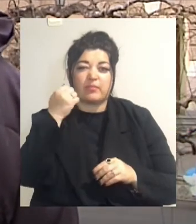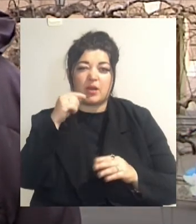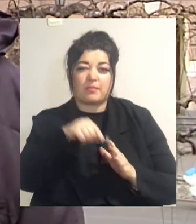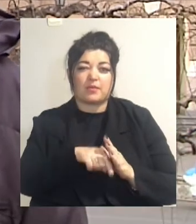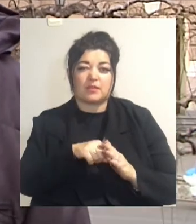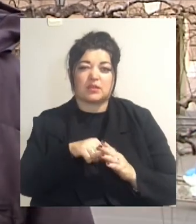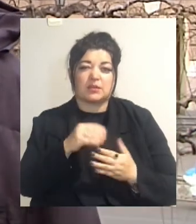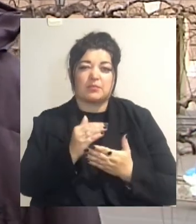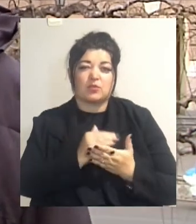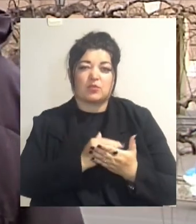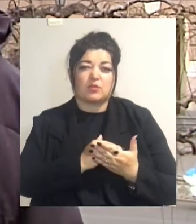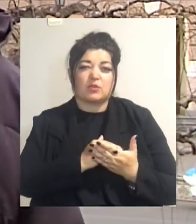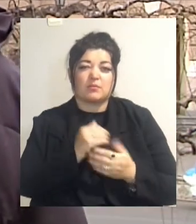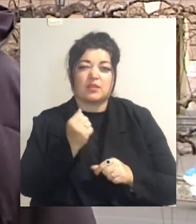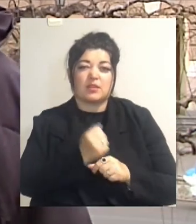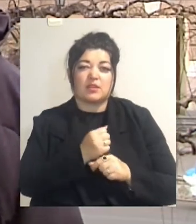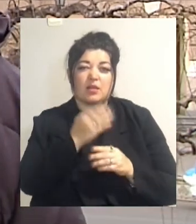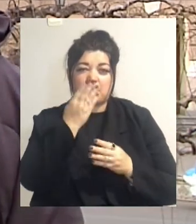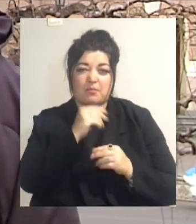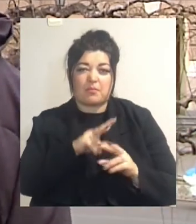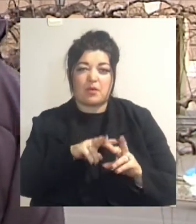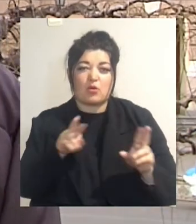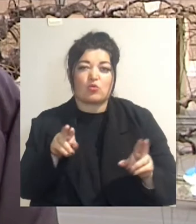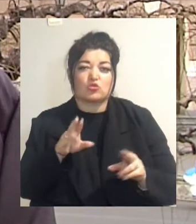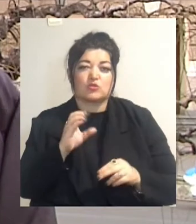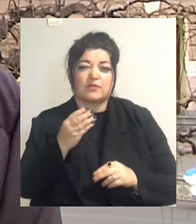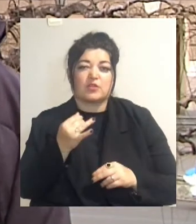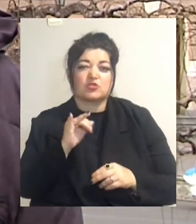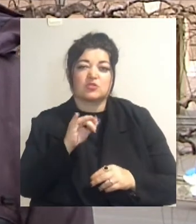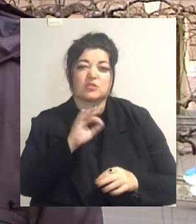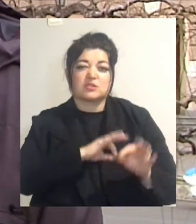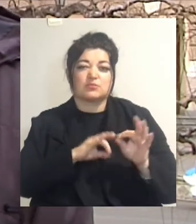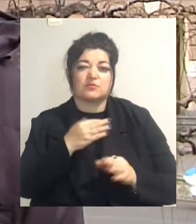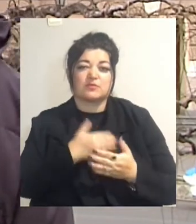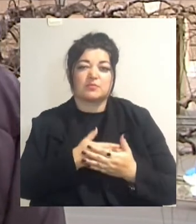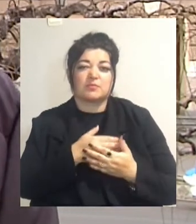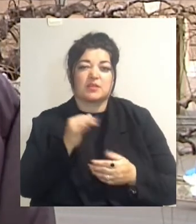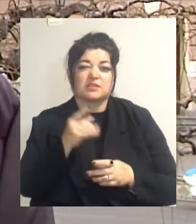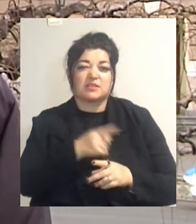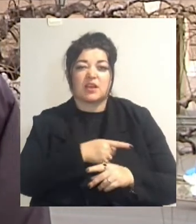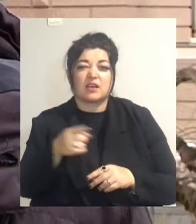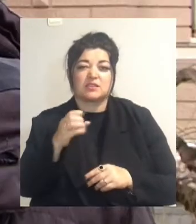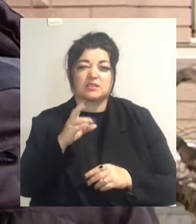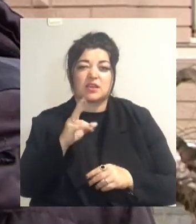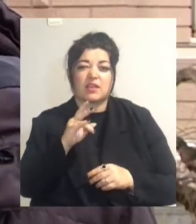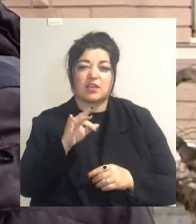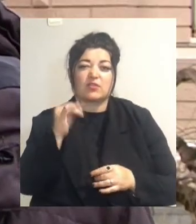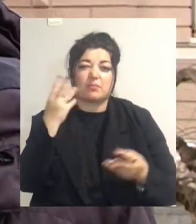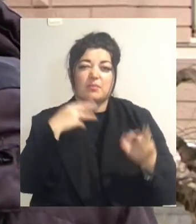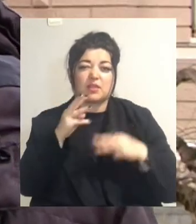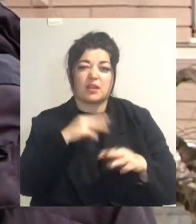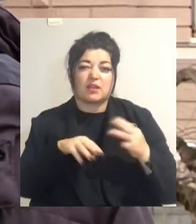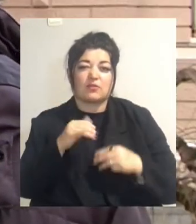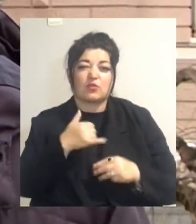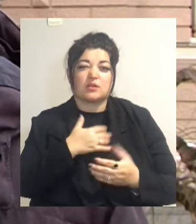людей делать похожі речі чи інші речі с использованием фотограметрии, сканіровання і 3D-моделювання. У нас виходить